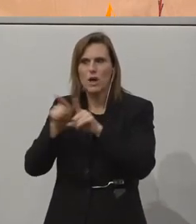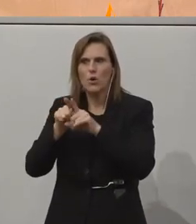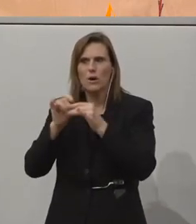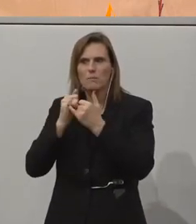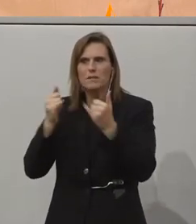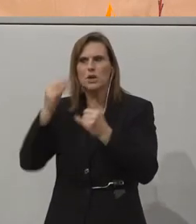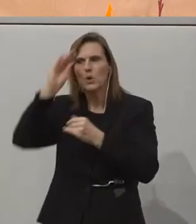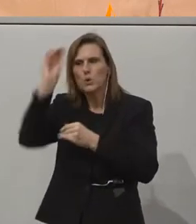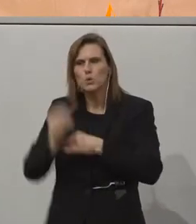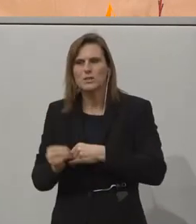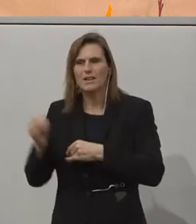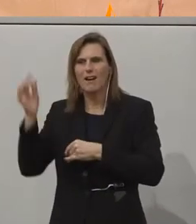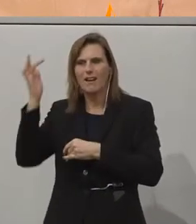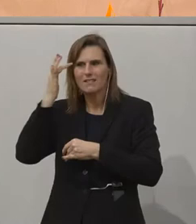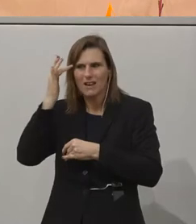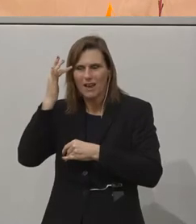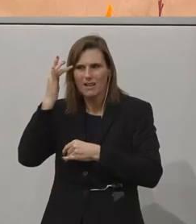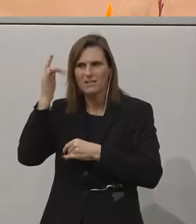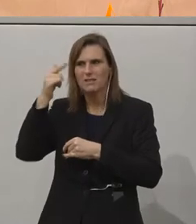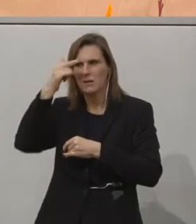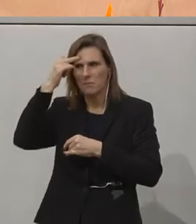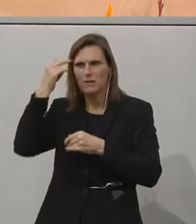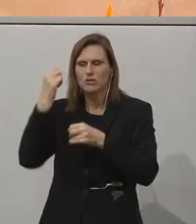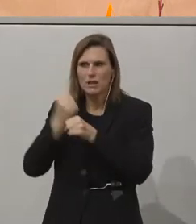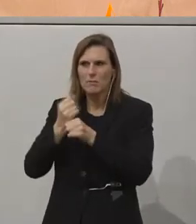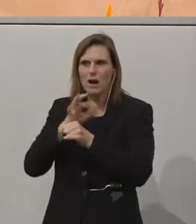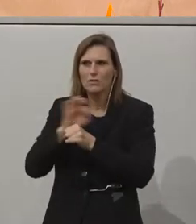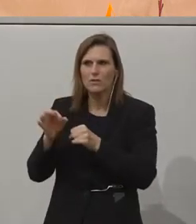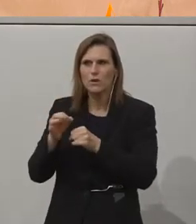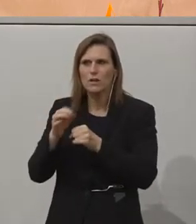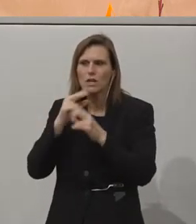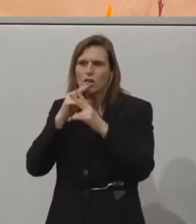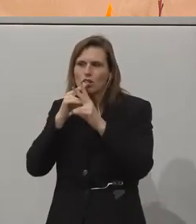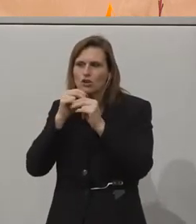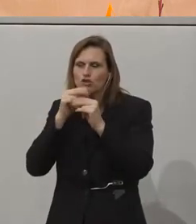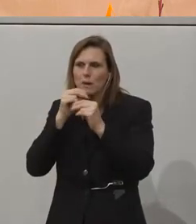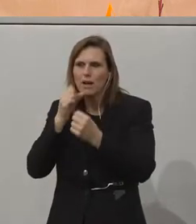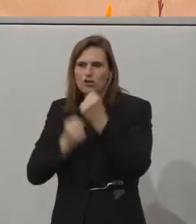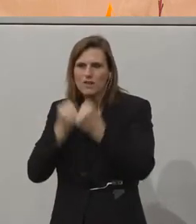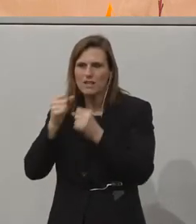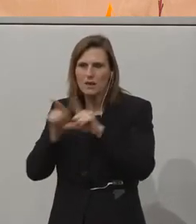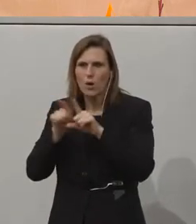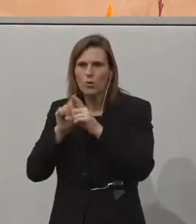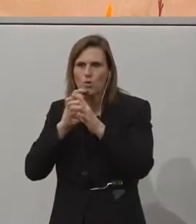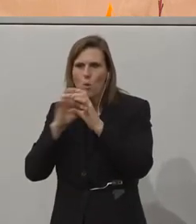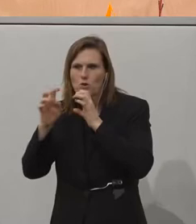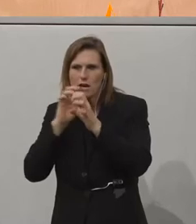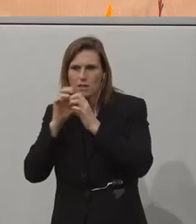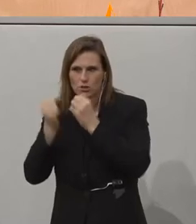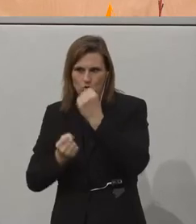für Menschen eingerichtet, die Sprachschwierigkeiten bzw. Kommunikationsschwierigkeiten haben,